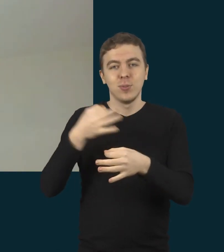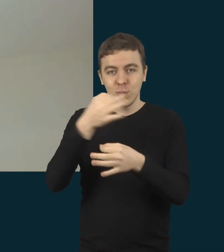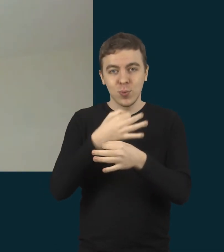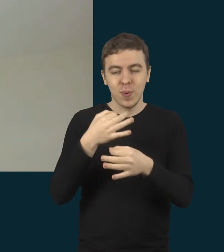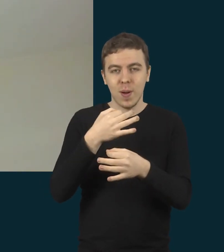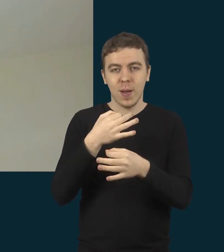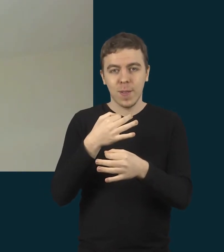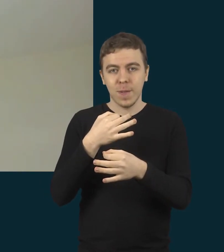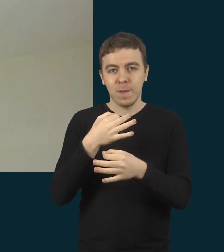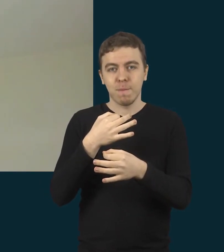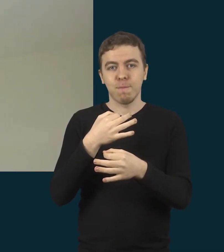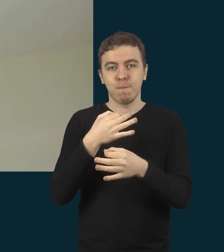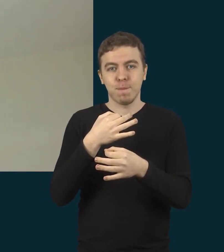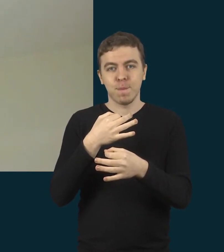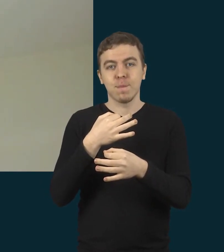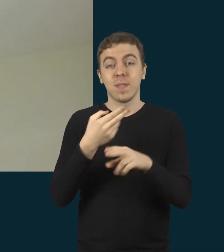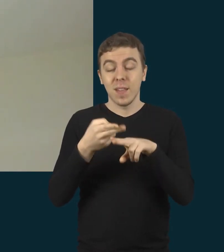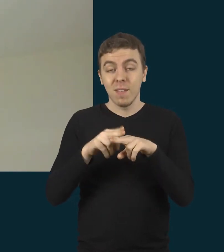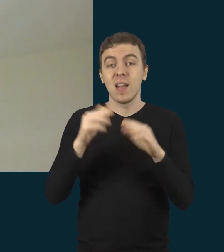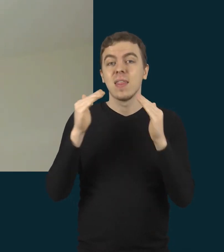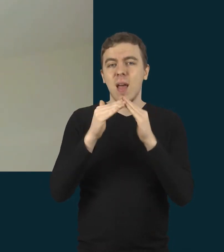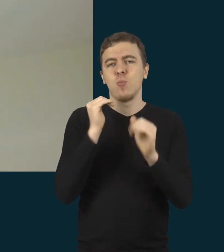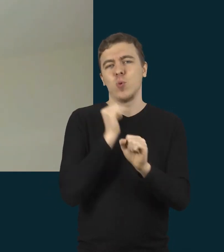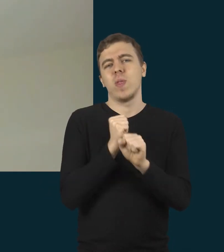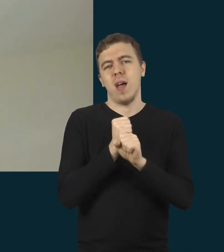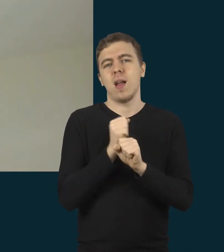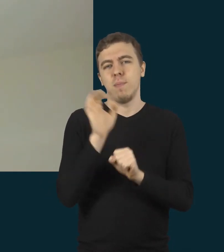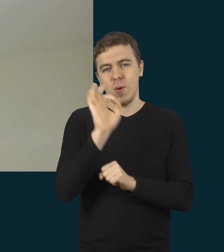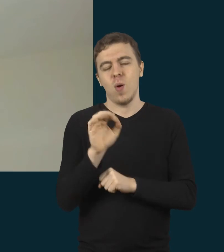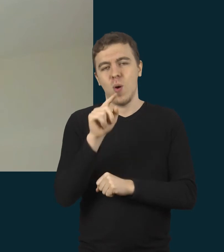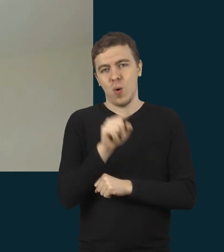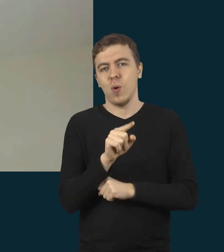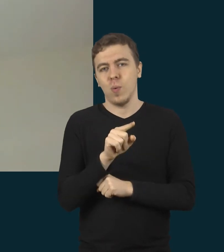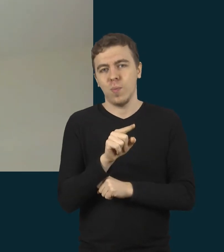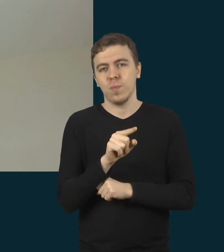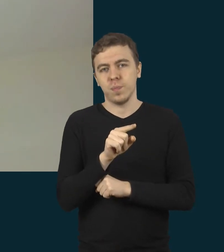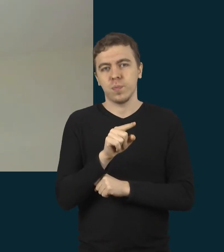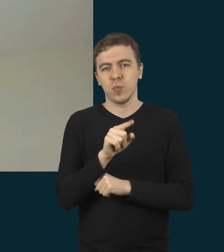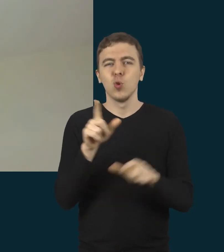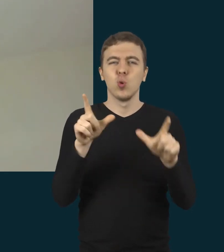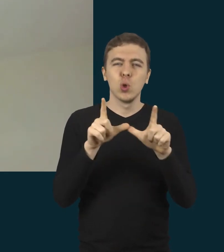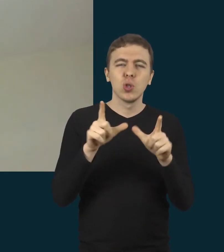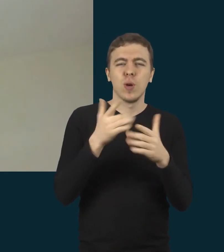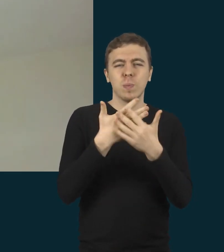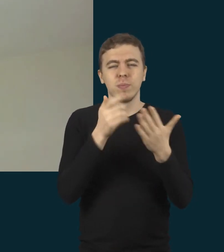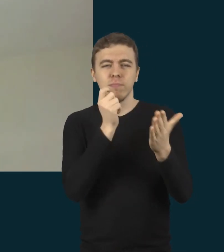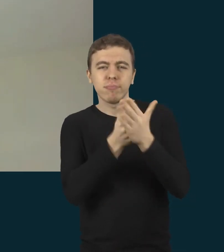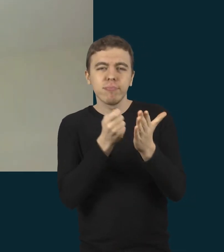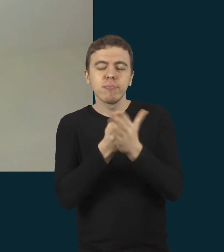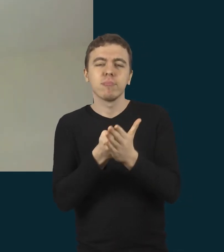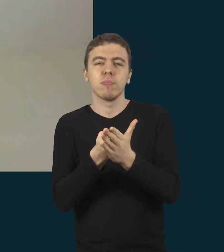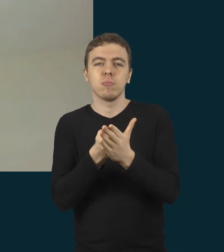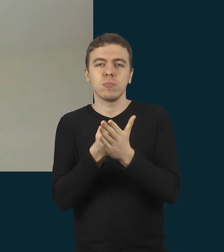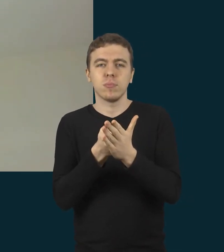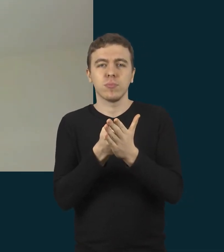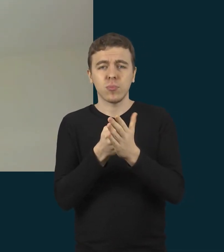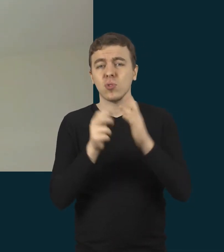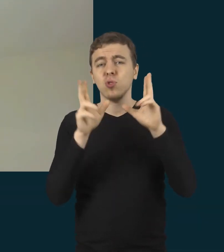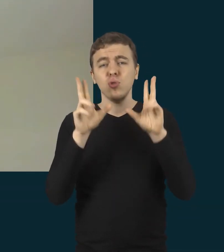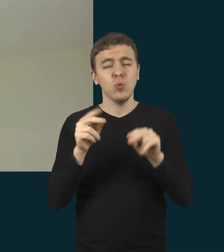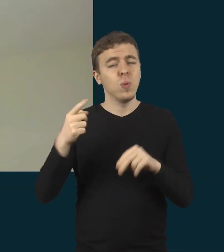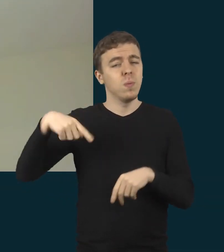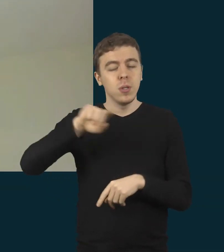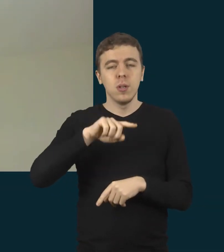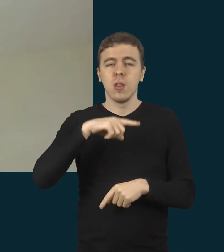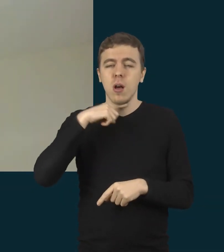būtent namų darbų uždaviniai užduotis. Mes iš tikrųjų labai